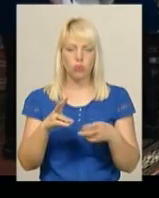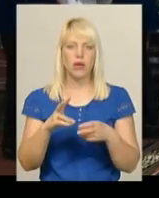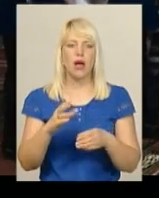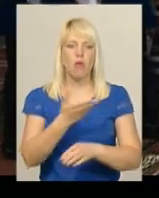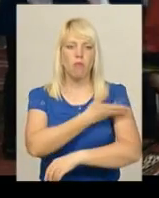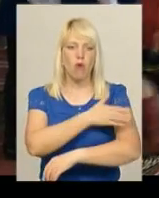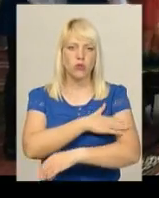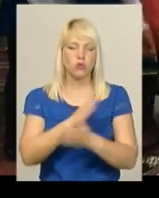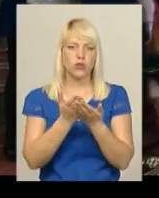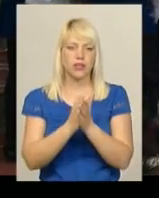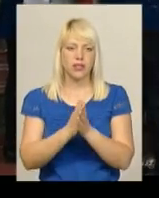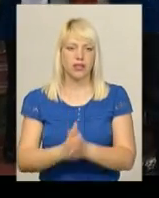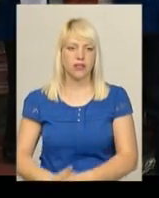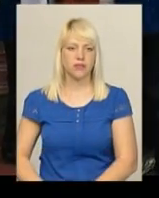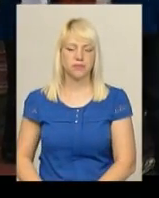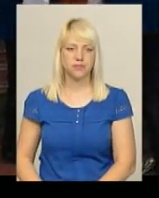Мовчан, новини Поділля, центр.